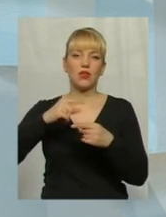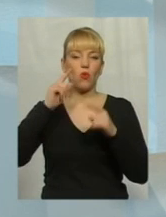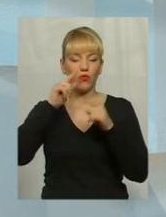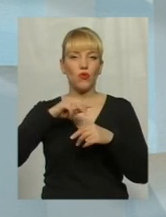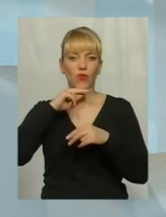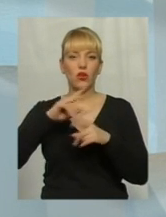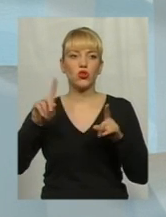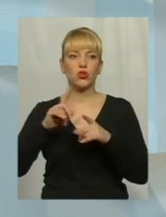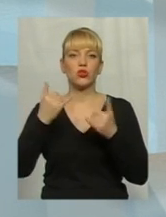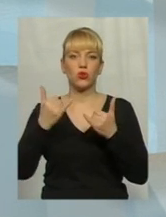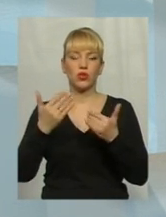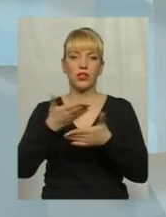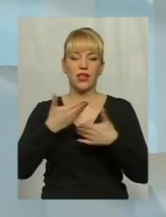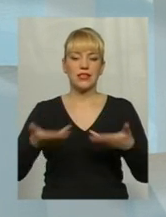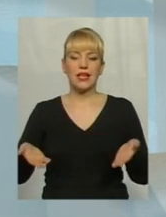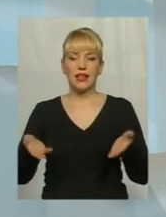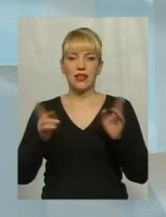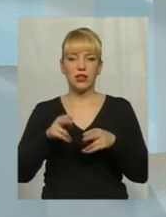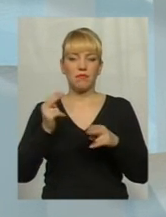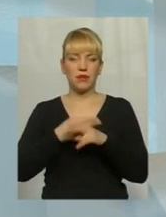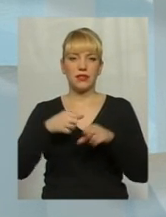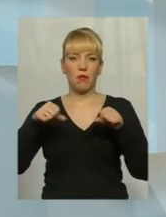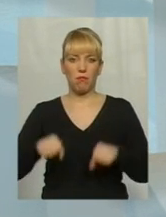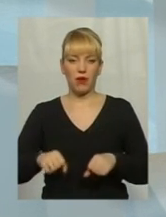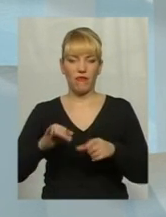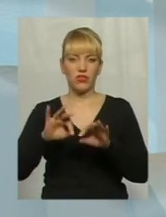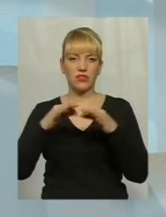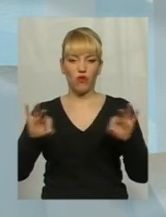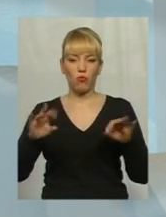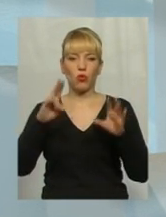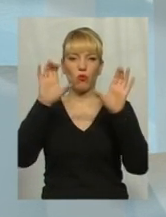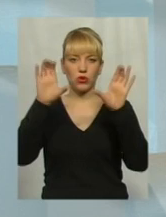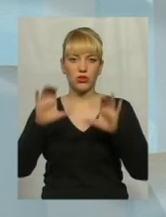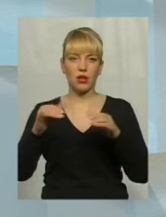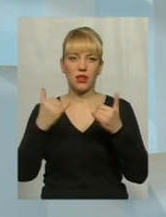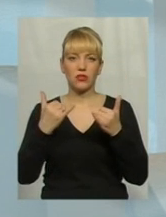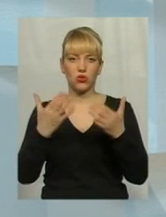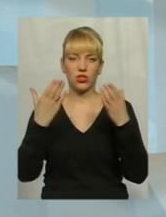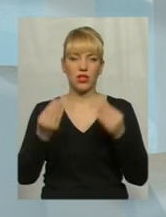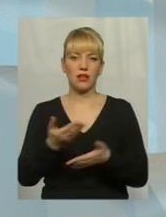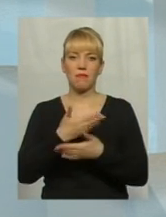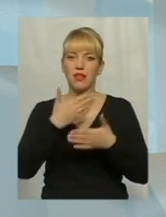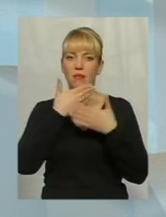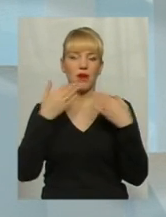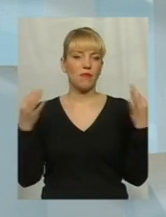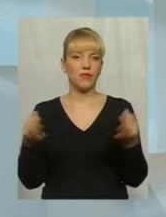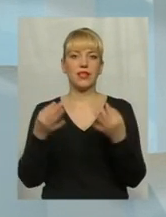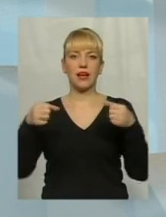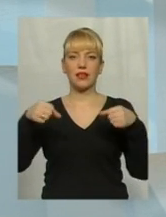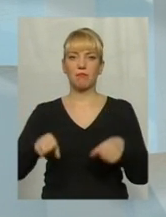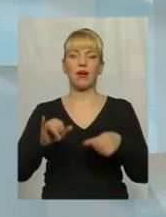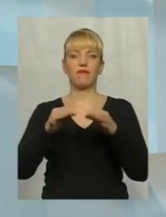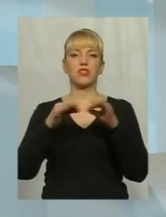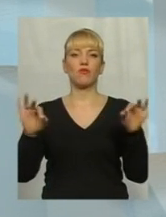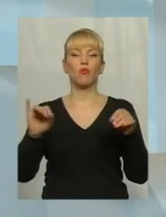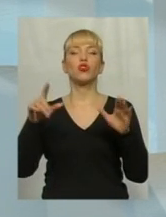нас лишають, наших прав і свобод. Власне, по Конституції ми вже на сьогоднішній день майже не маємо ніяких прав і свобод,